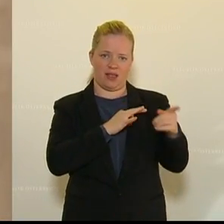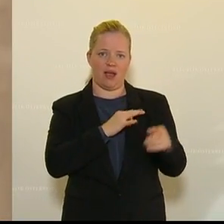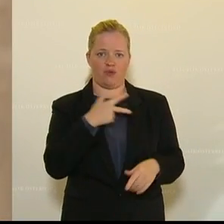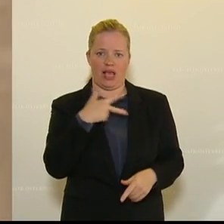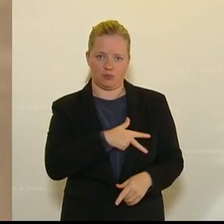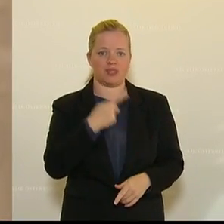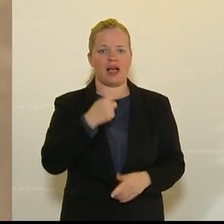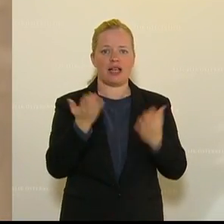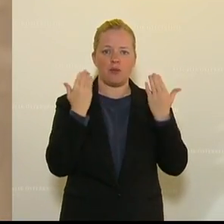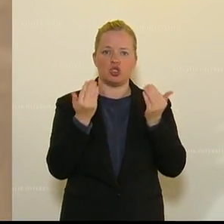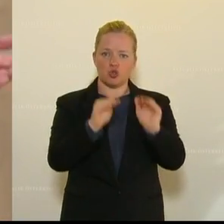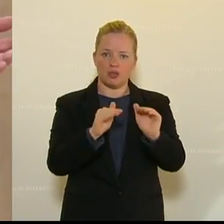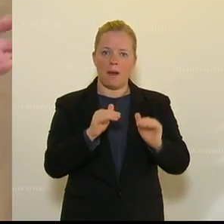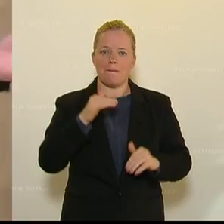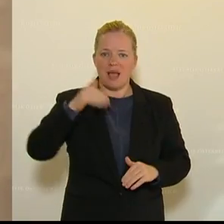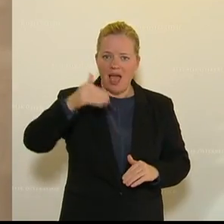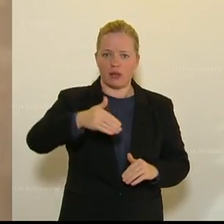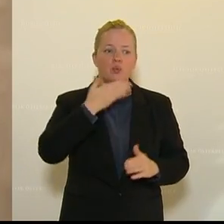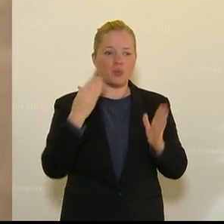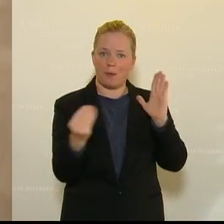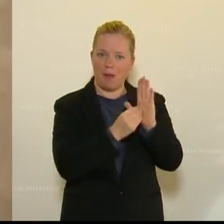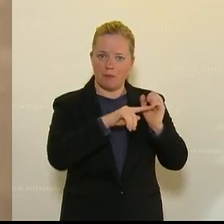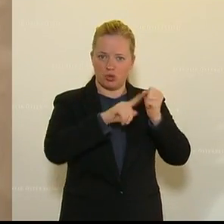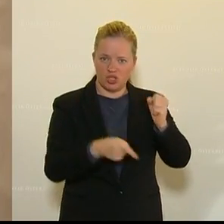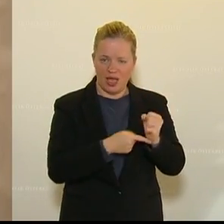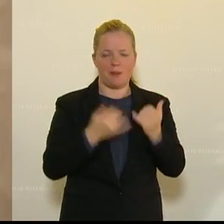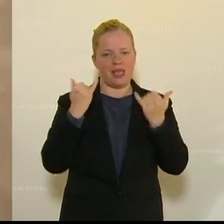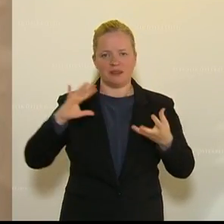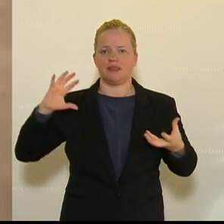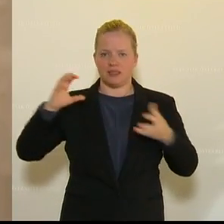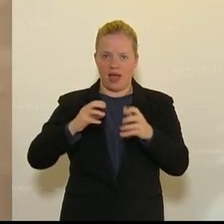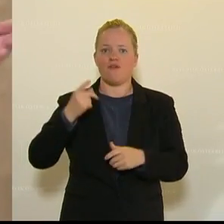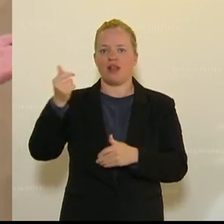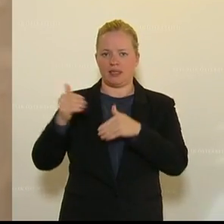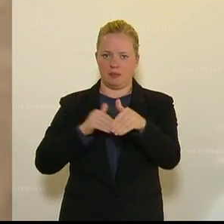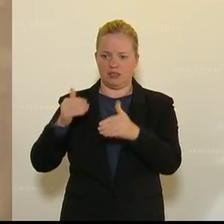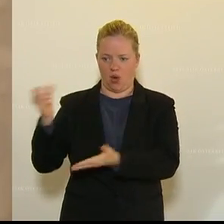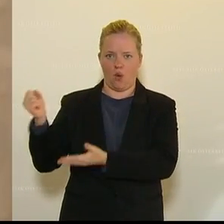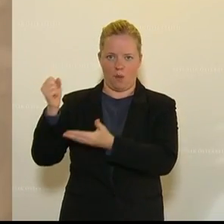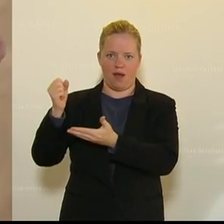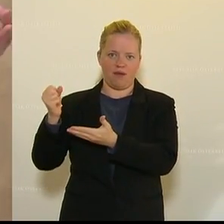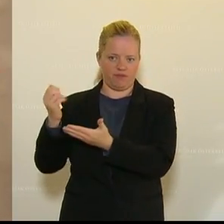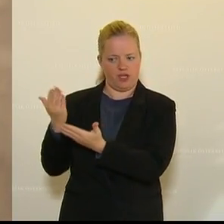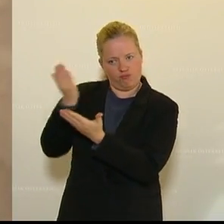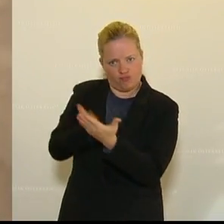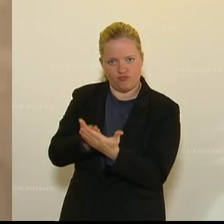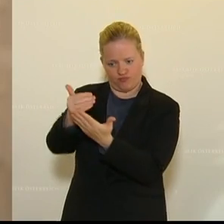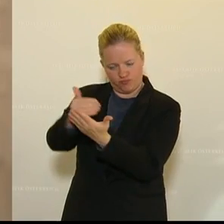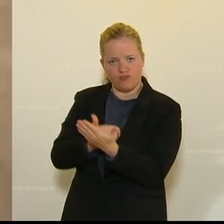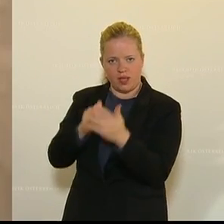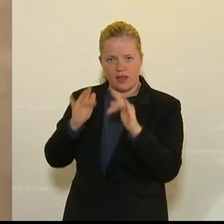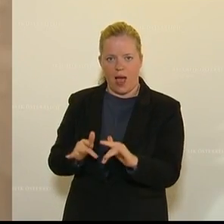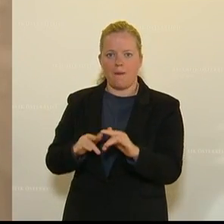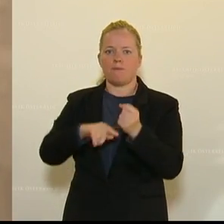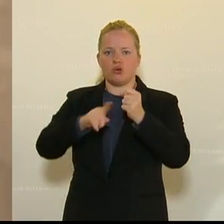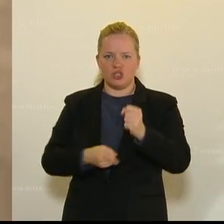Klimaschutzmilliarde nicht im Budget. Hier eine Zusammenfassung, die uns das Finanzministerium zur Verfügung gestellt hat. Wir haben in Summe im